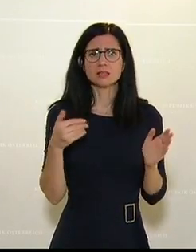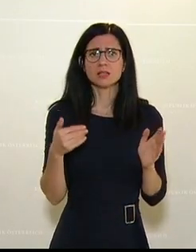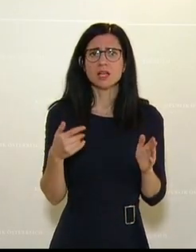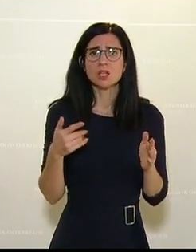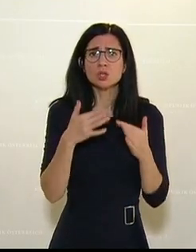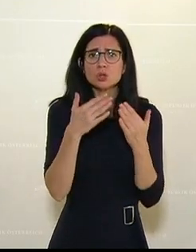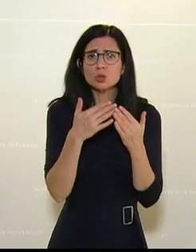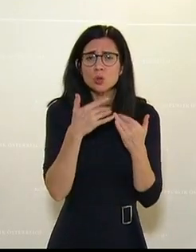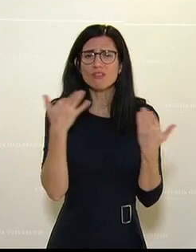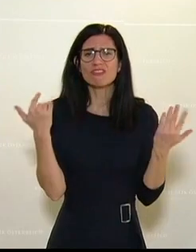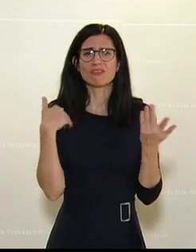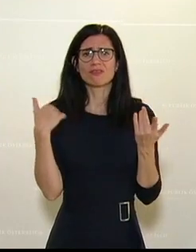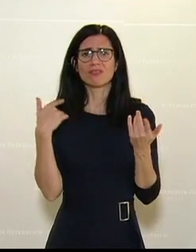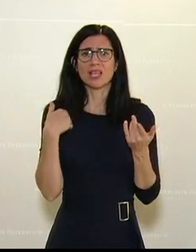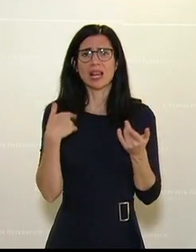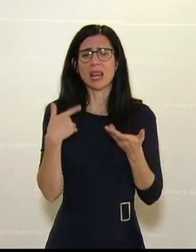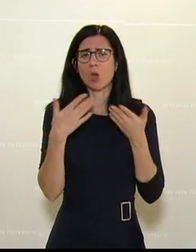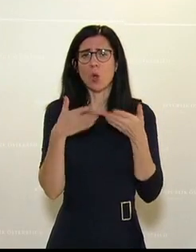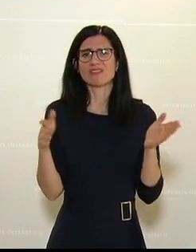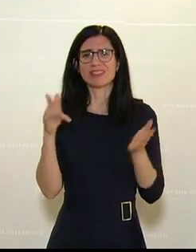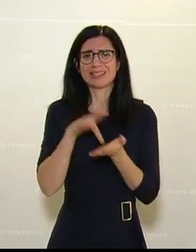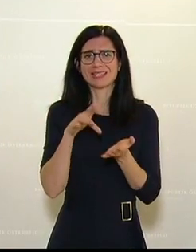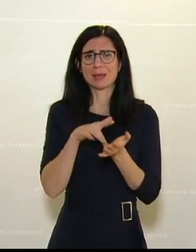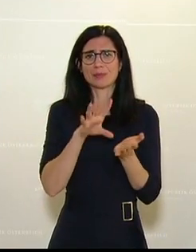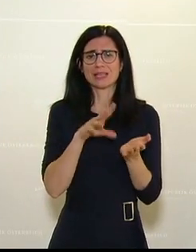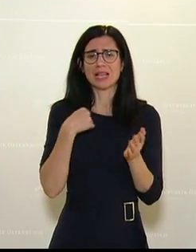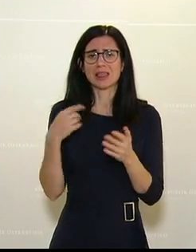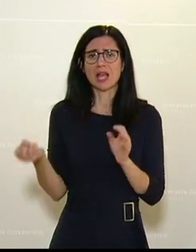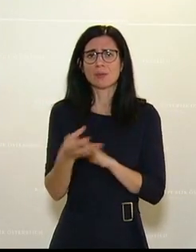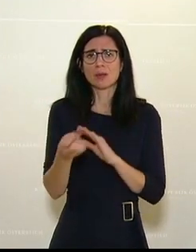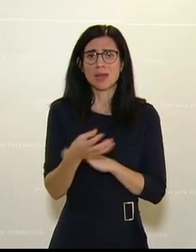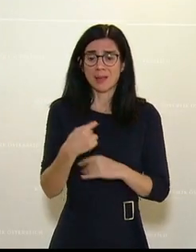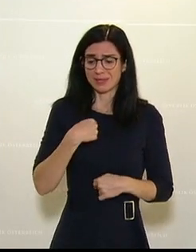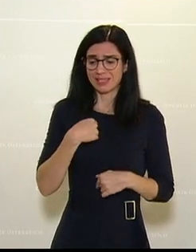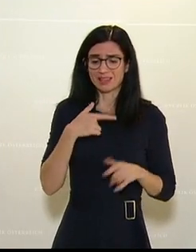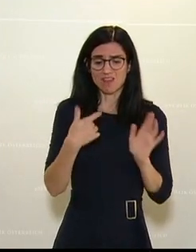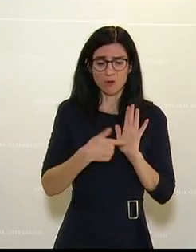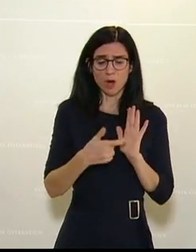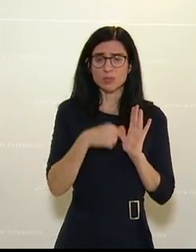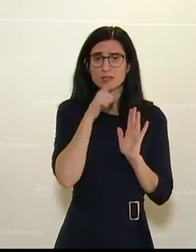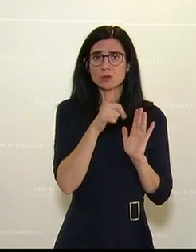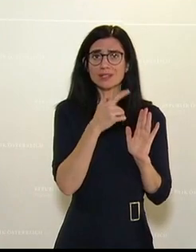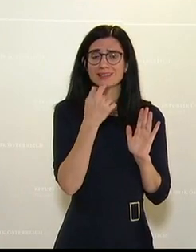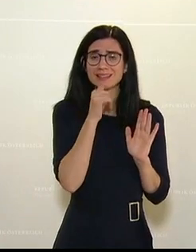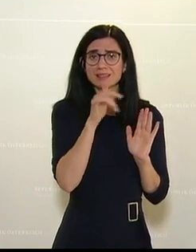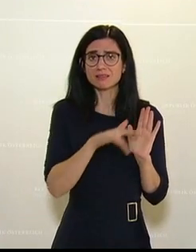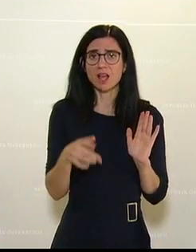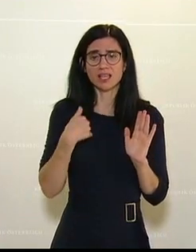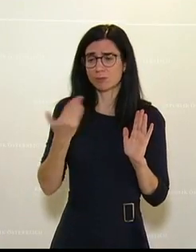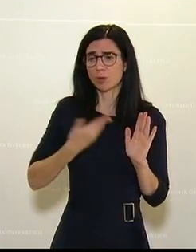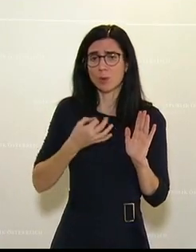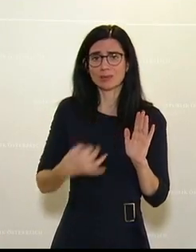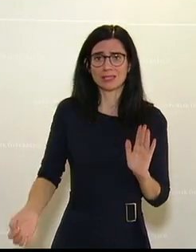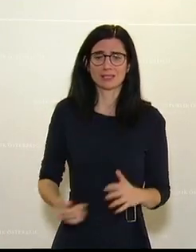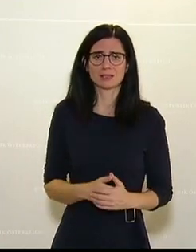öffentliche Mittel in ein Fass ohne Boden hineinschütten, wenn ich die wirtschaftlichen Voraussetzungen nicht schaffe. Also auch das ist zu ändern. Und, geschätzte